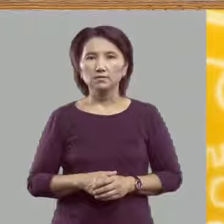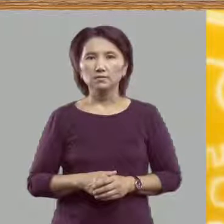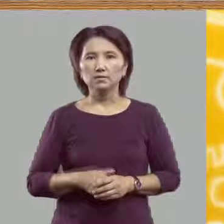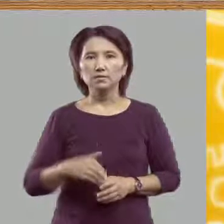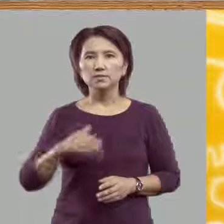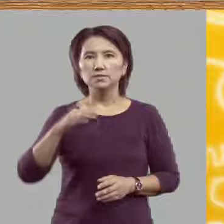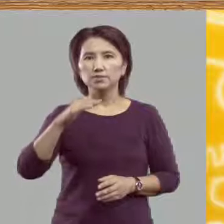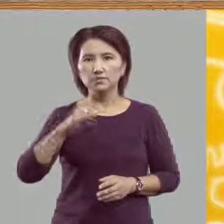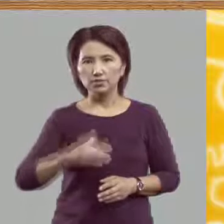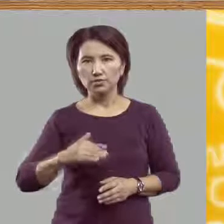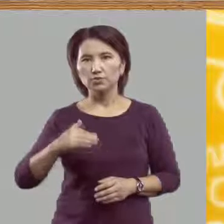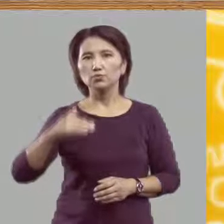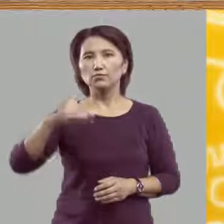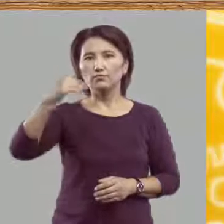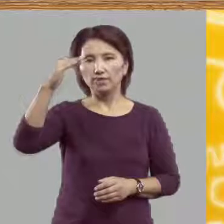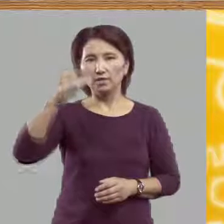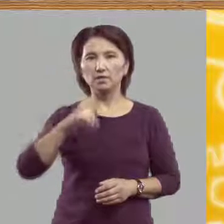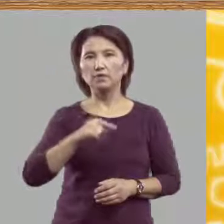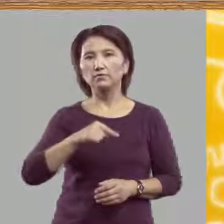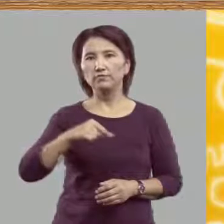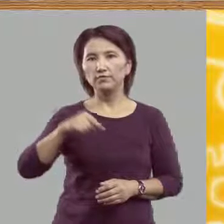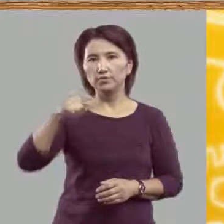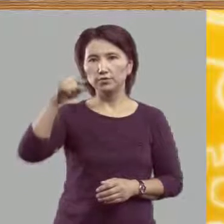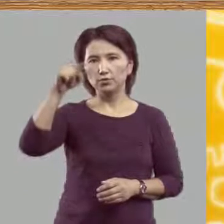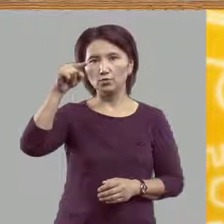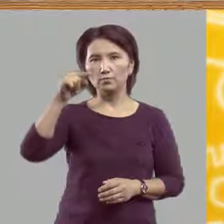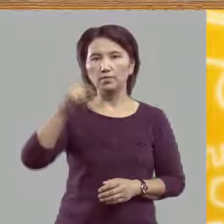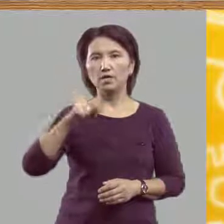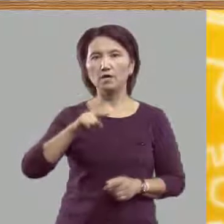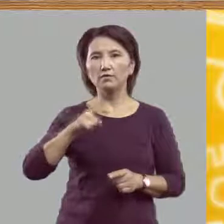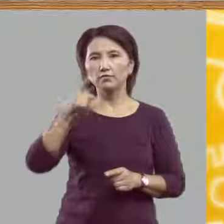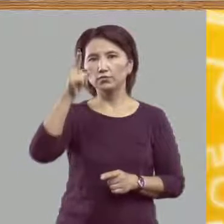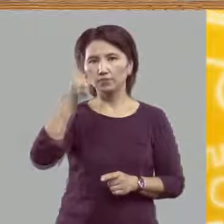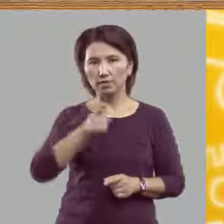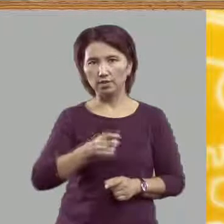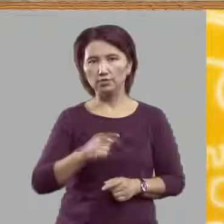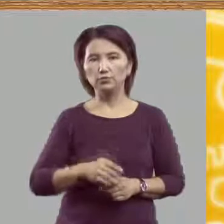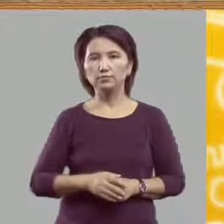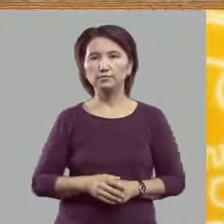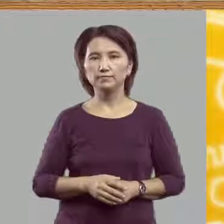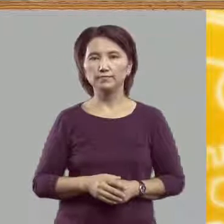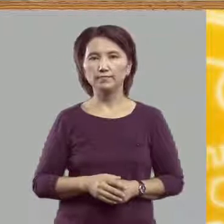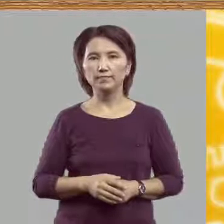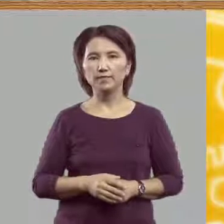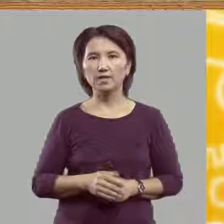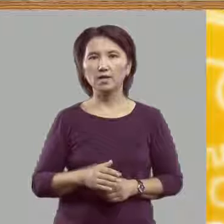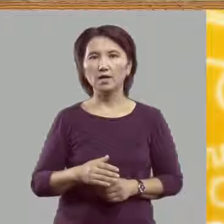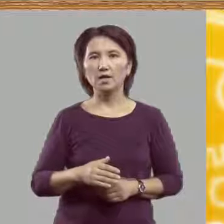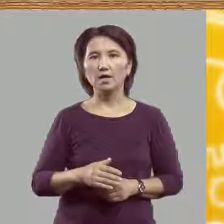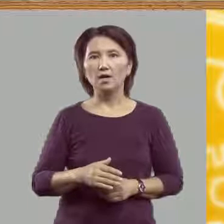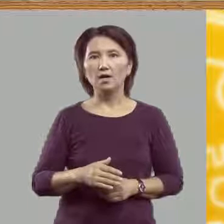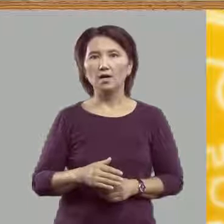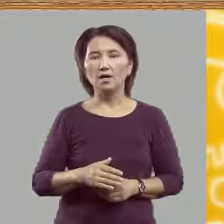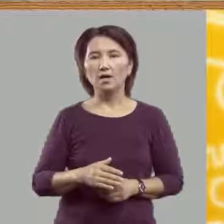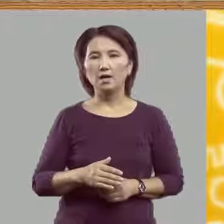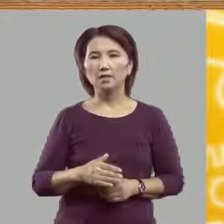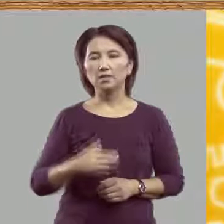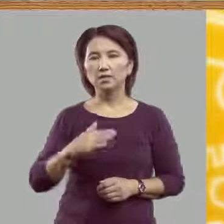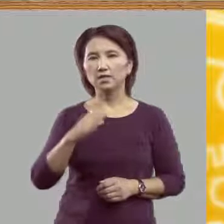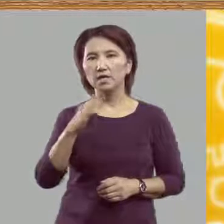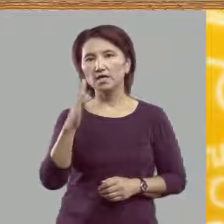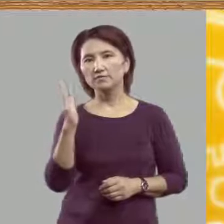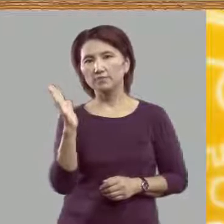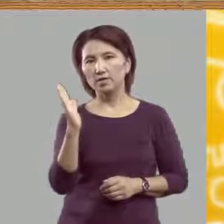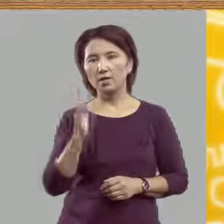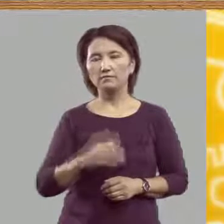Снизу вверх ведем плавную линию, отклоняясь вправо,